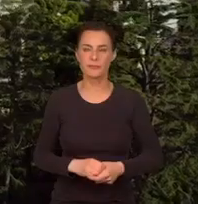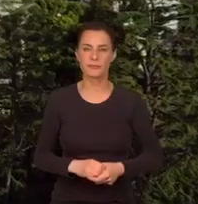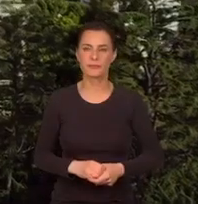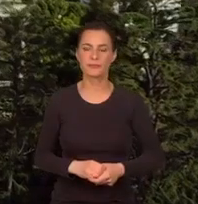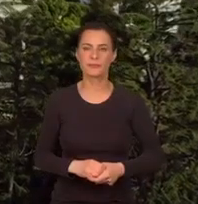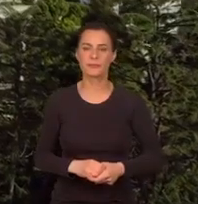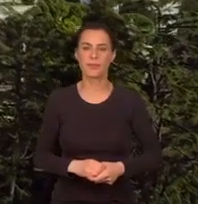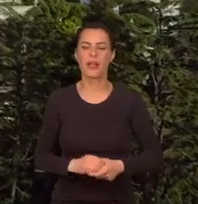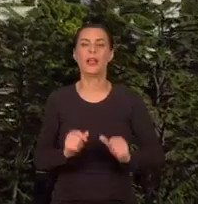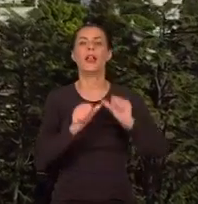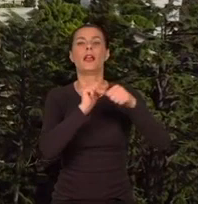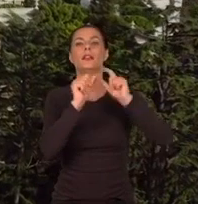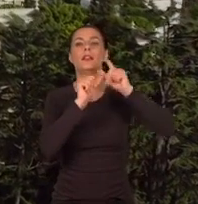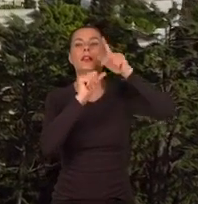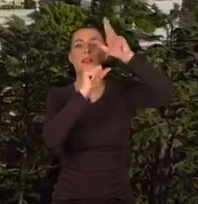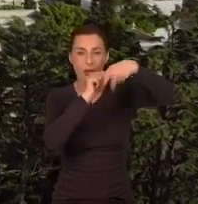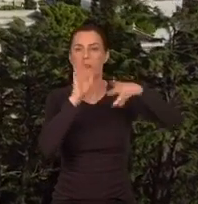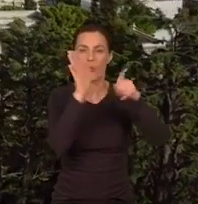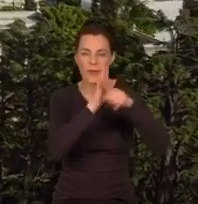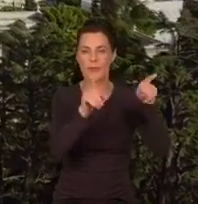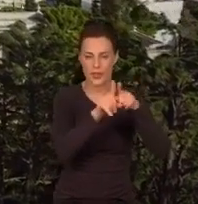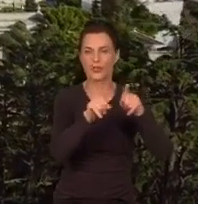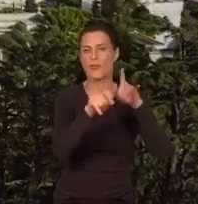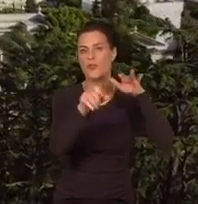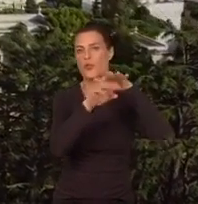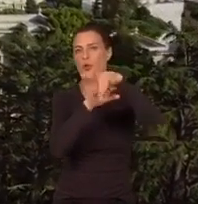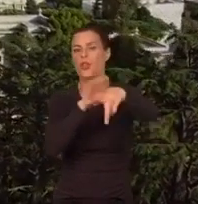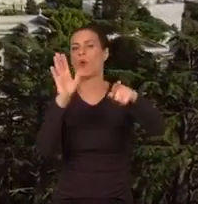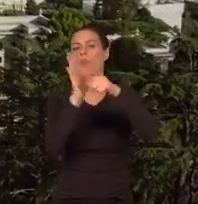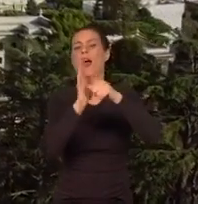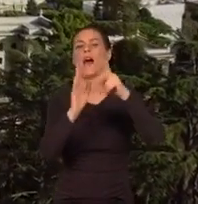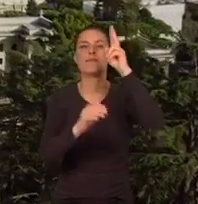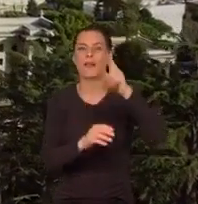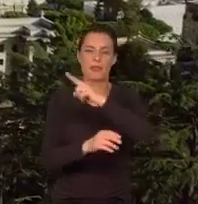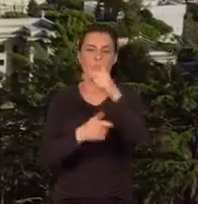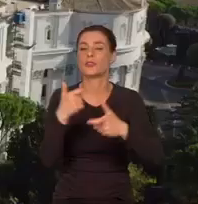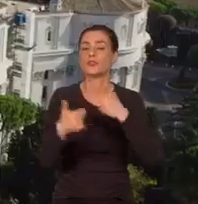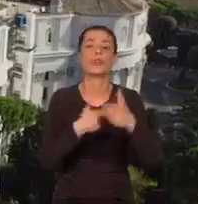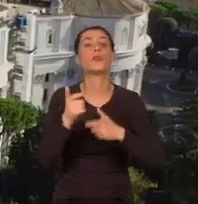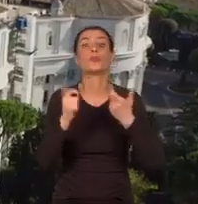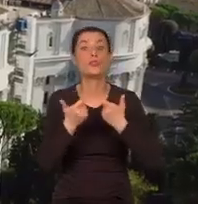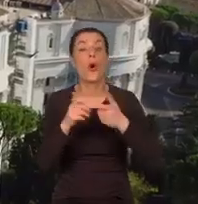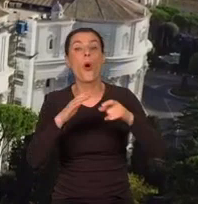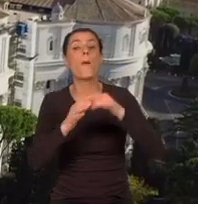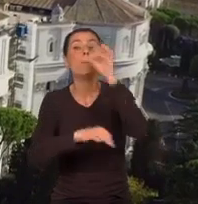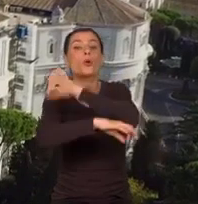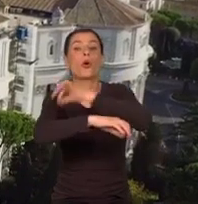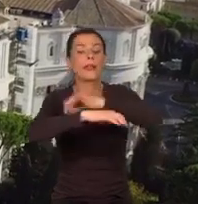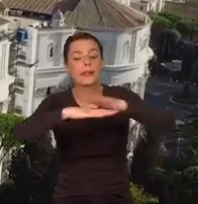Kilka lat później jeszcze bardziej wpłynął na architekturę Watykanu, wykonując projekt Placu Świętego Piotra.